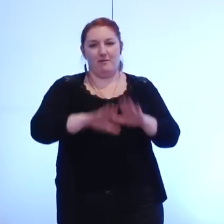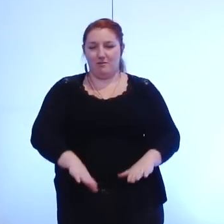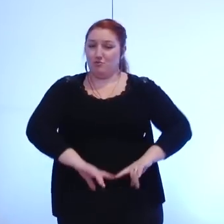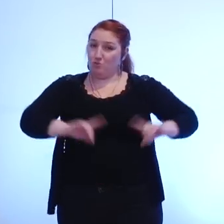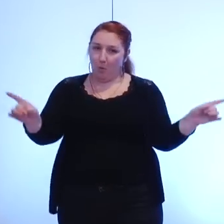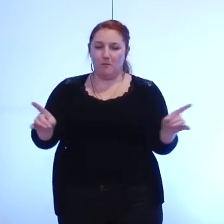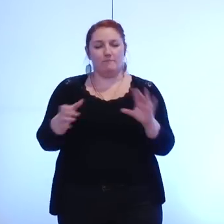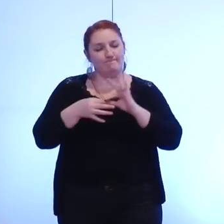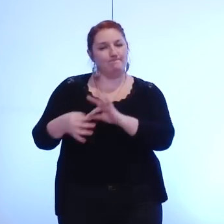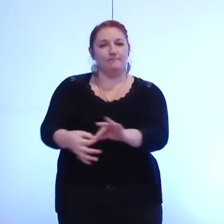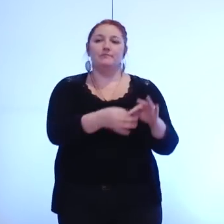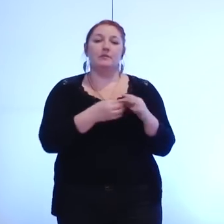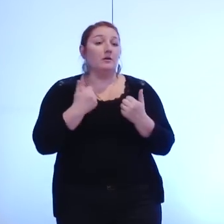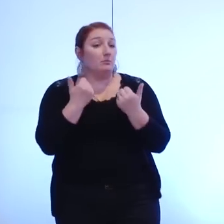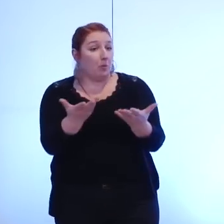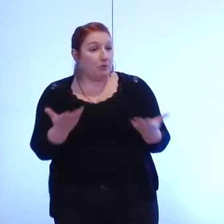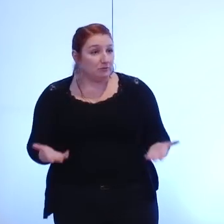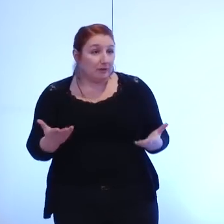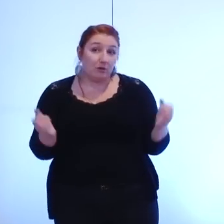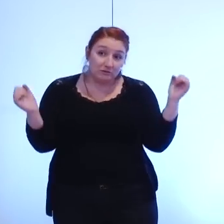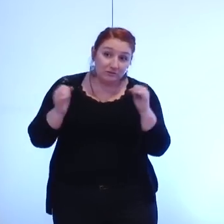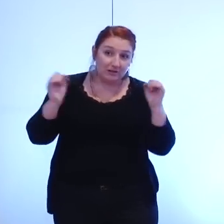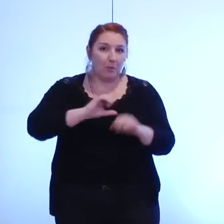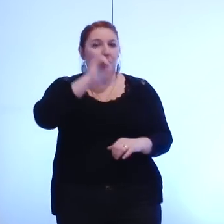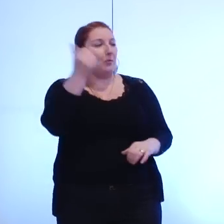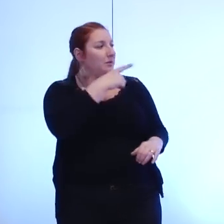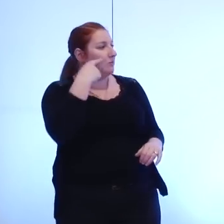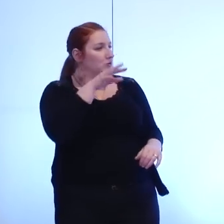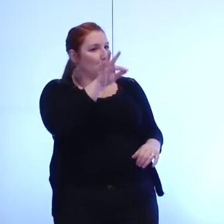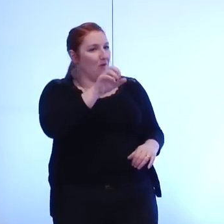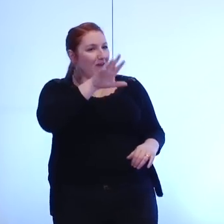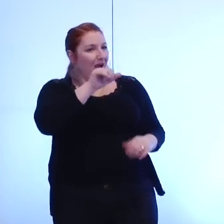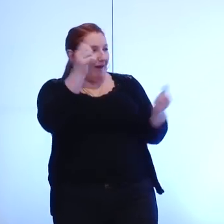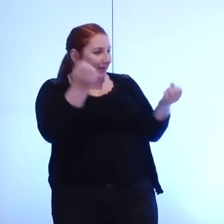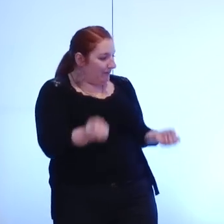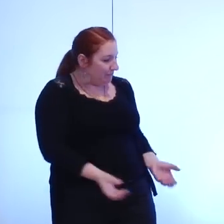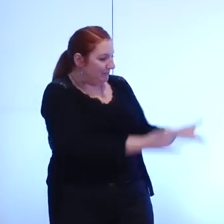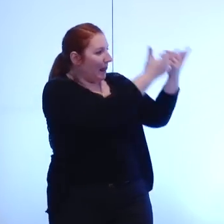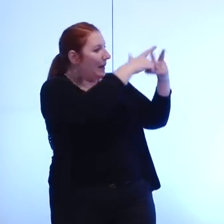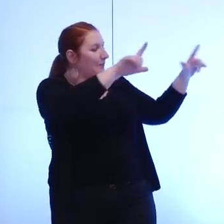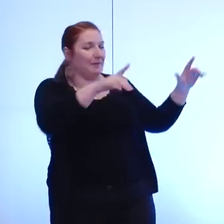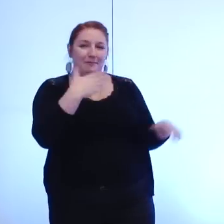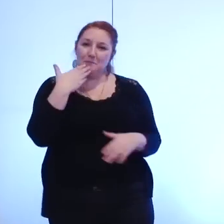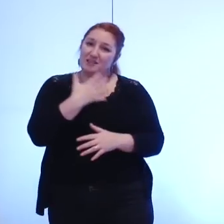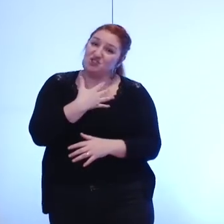maintenant si vous en êtes d'accord d'abord de libérer le président Ferrari le remercier chaleureusement de sa présence